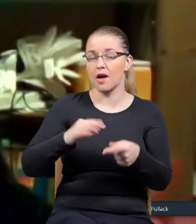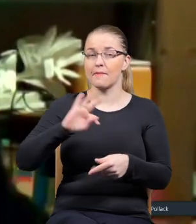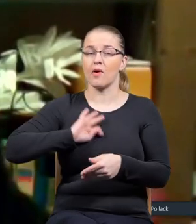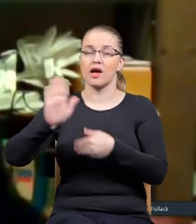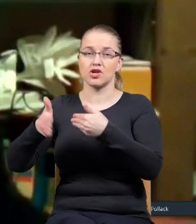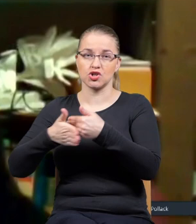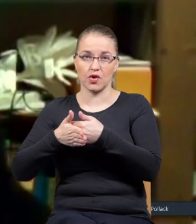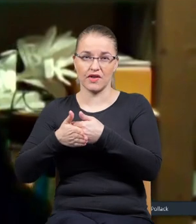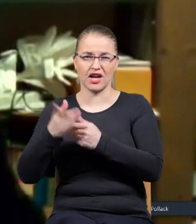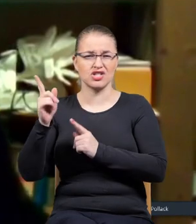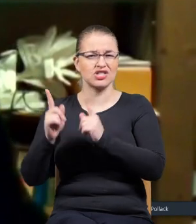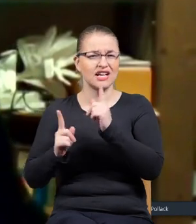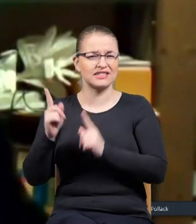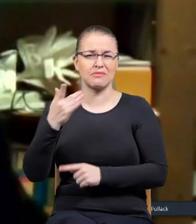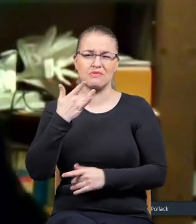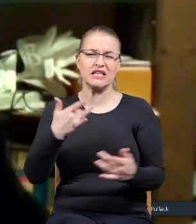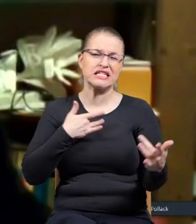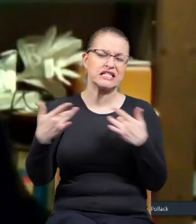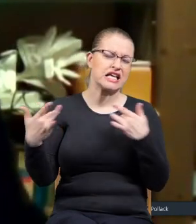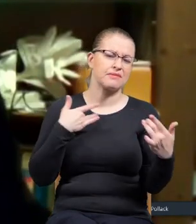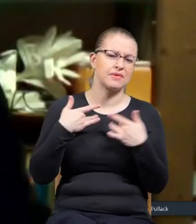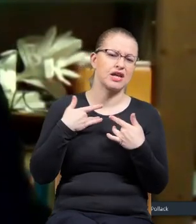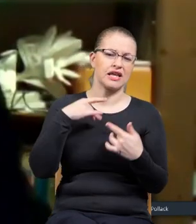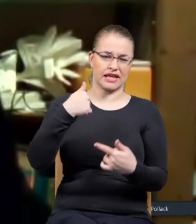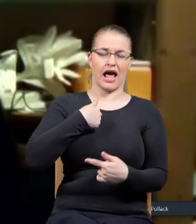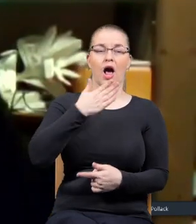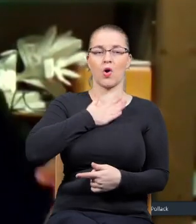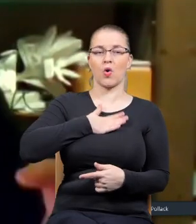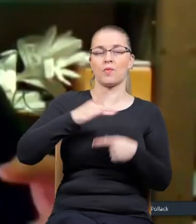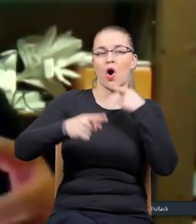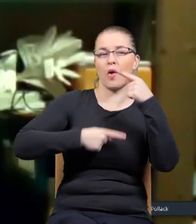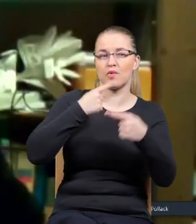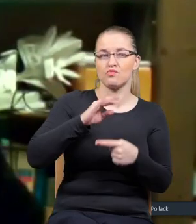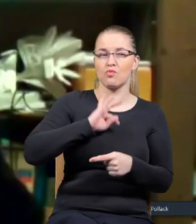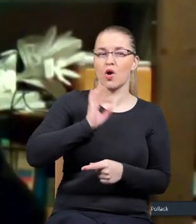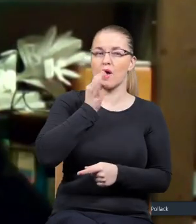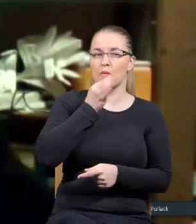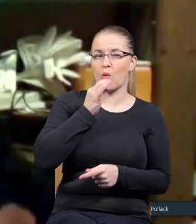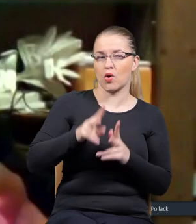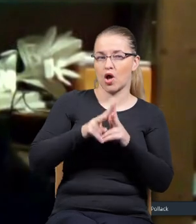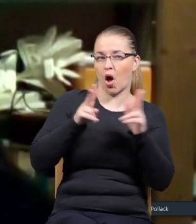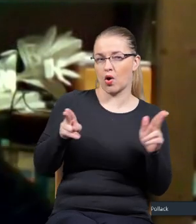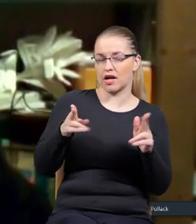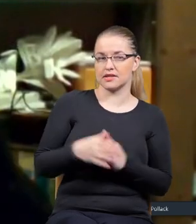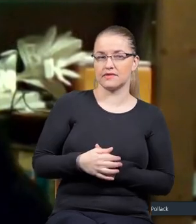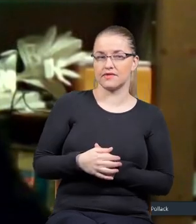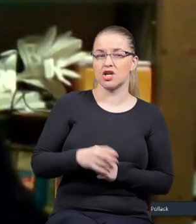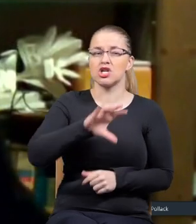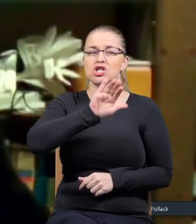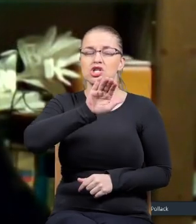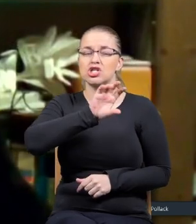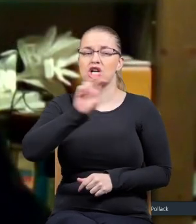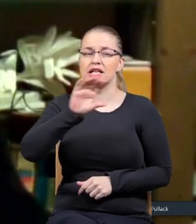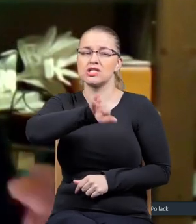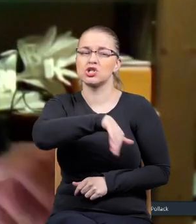żona, ona czasem cierpi nad tym, czy ja lubię opowiadać o mojej młodości, o czasie w szkole,